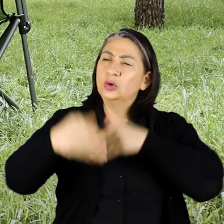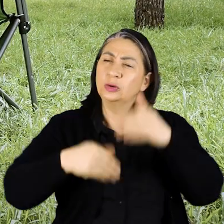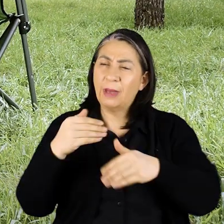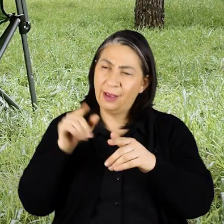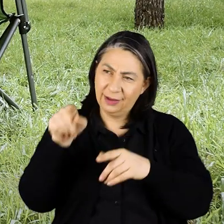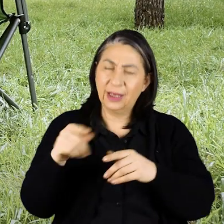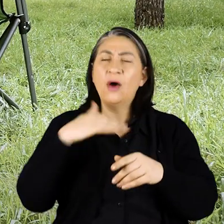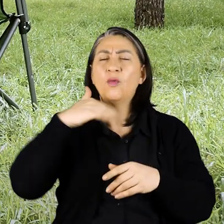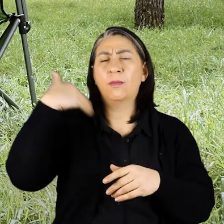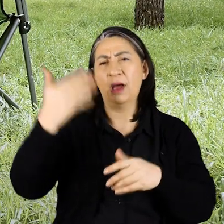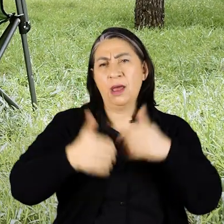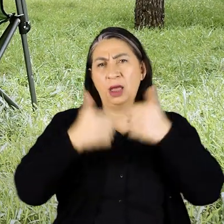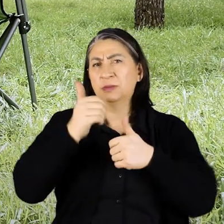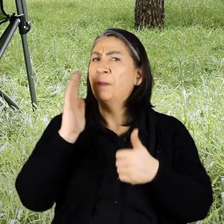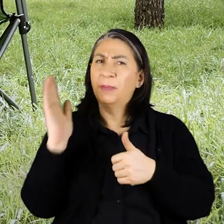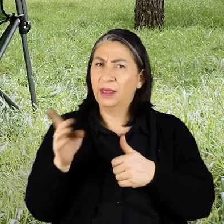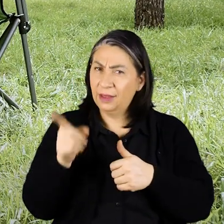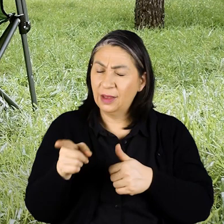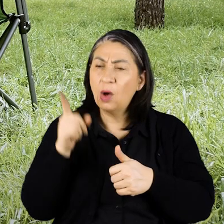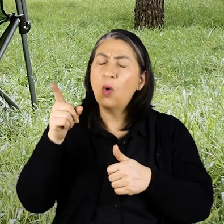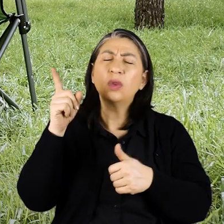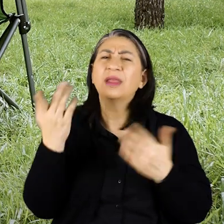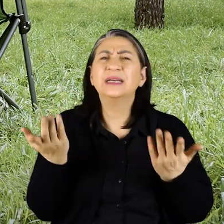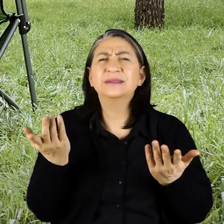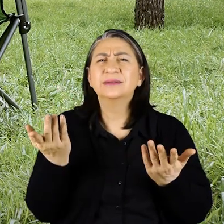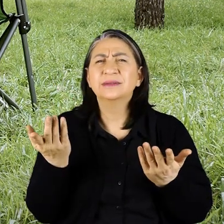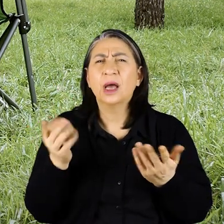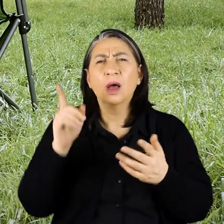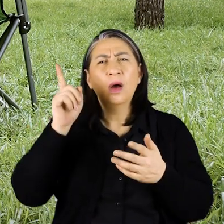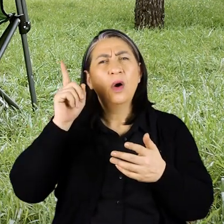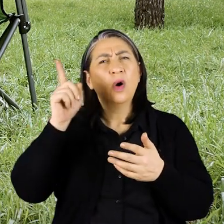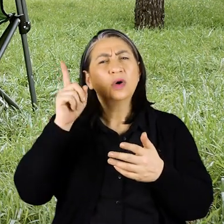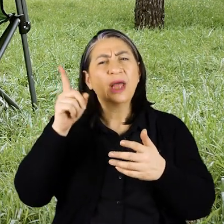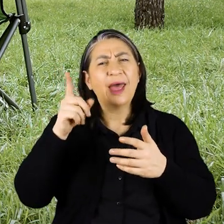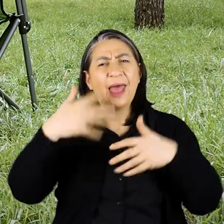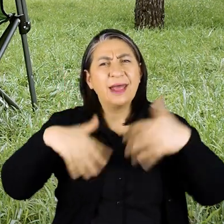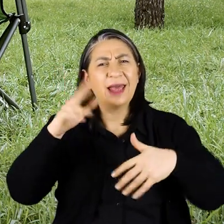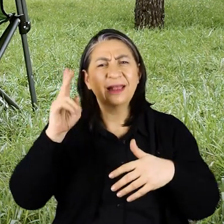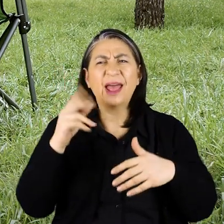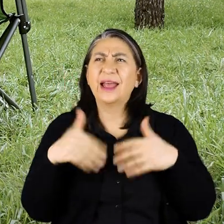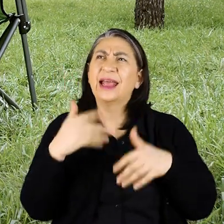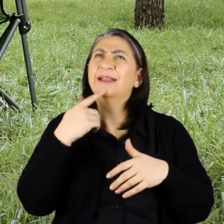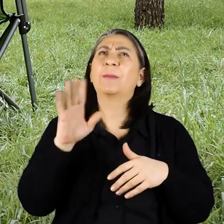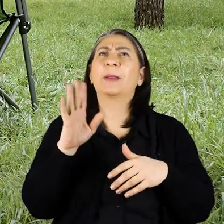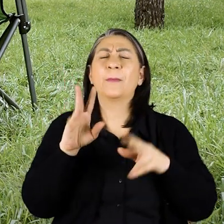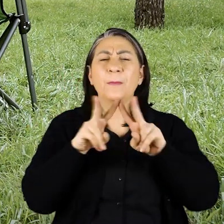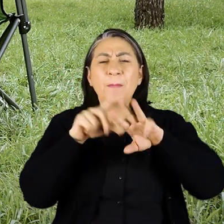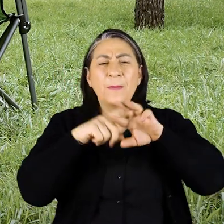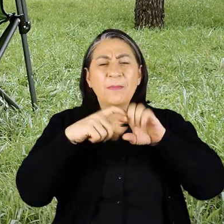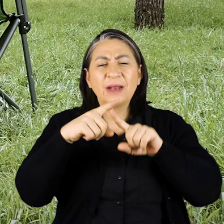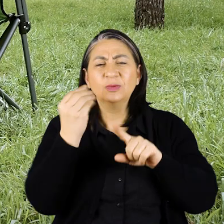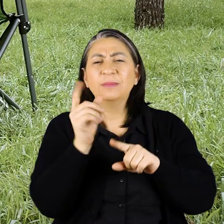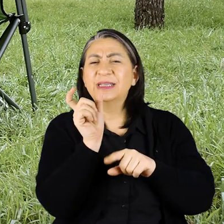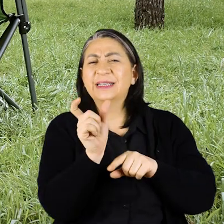olsak Şimdi yurt dışında yarışlara gittin Yani oradaki durumlar nasıl? Yani oradaki engellilerin Engelli deminin de Mert'in çok güzel bir lafı